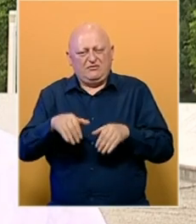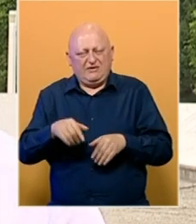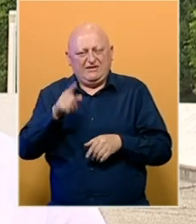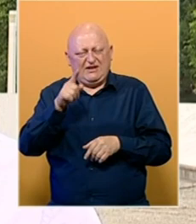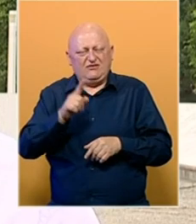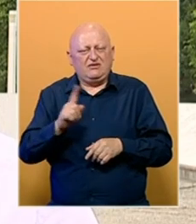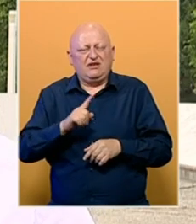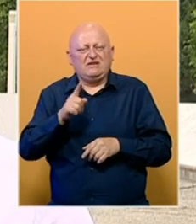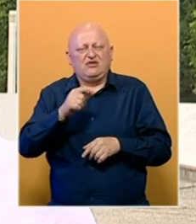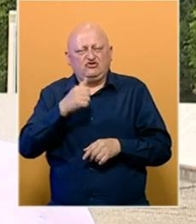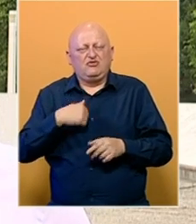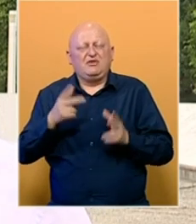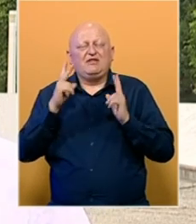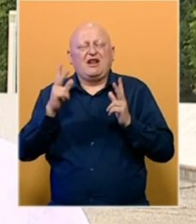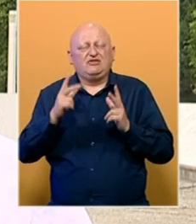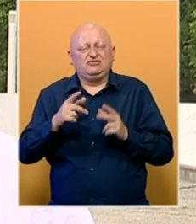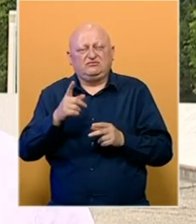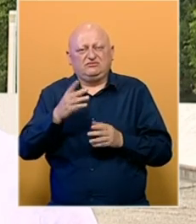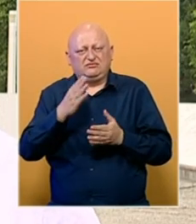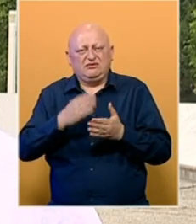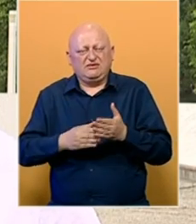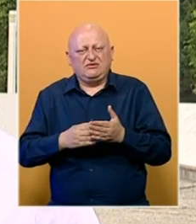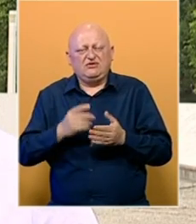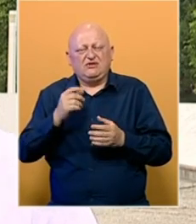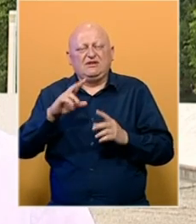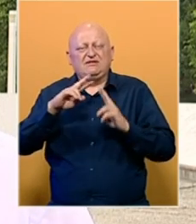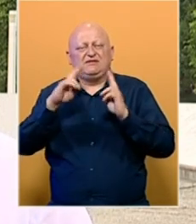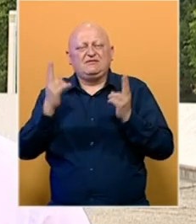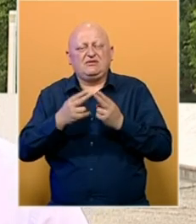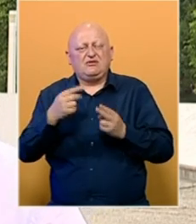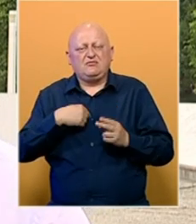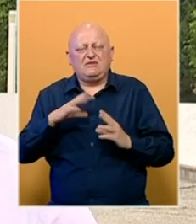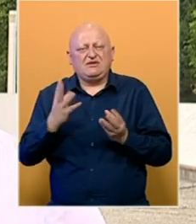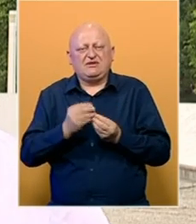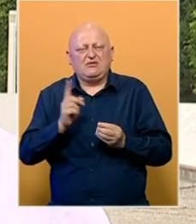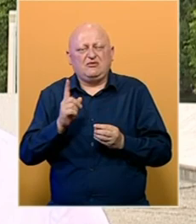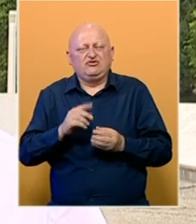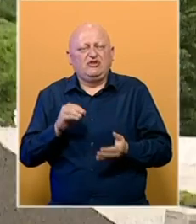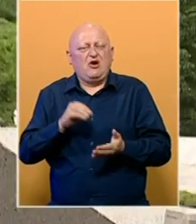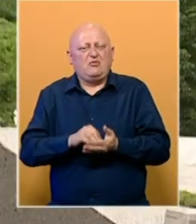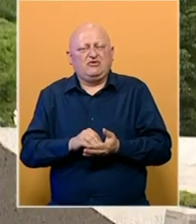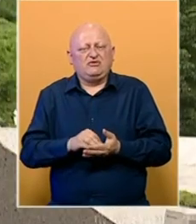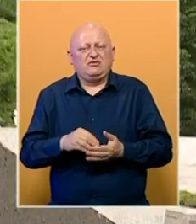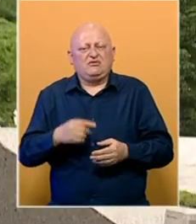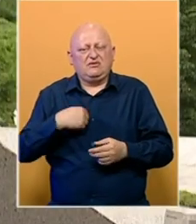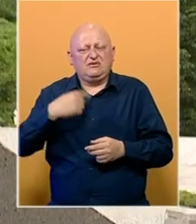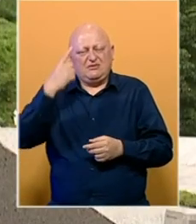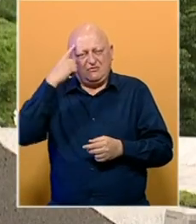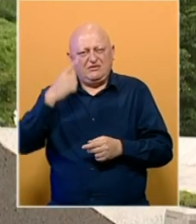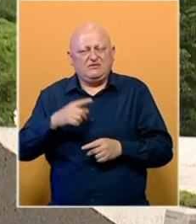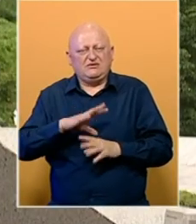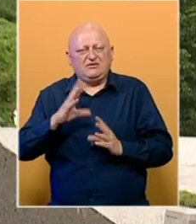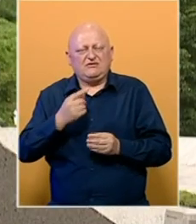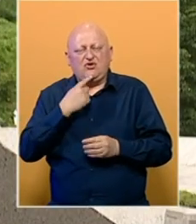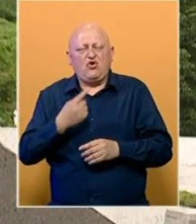takvu, ne zato što to mi tražimo, nego da postanu dio civilizovanog svijeta, bojim se da mi zajedno nemamo šta oblježavati. Mi smo svjesni posljedica sve